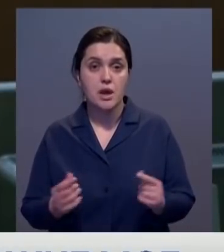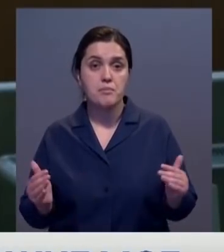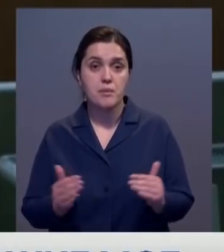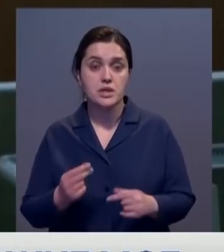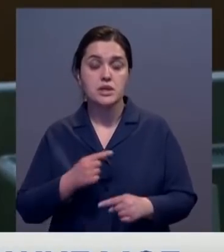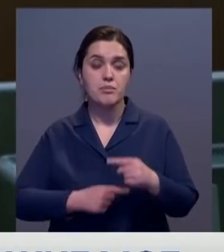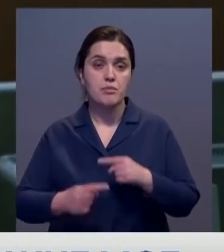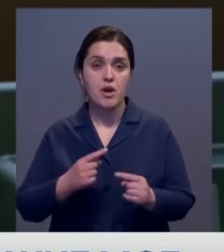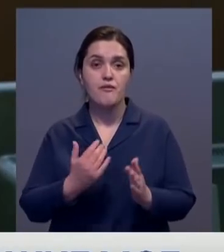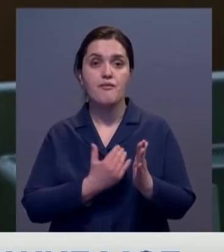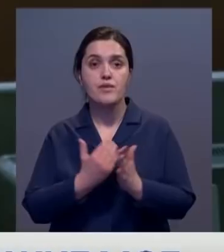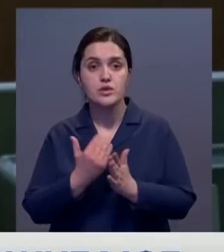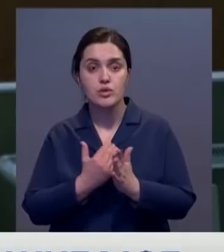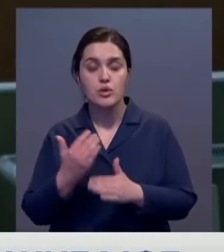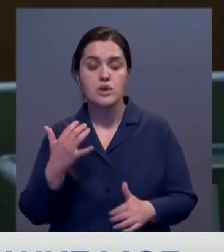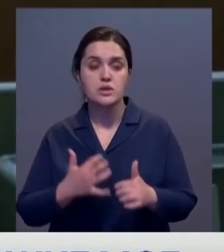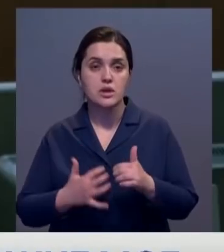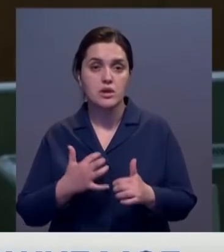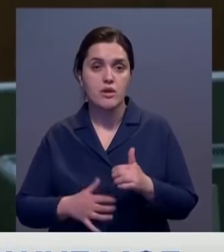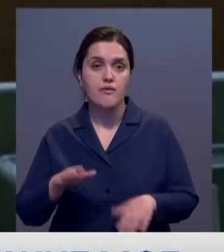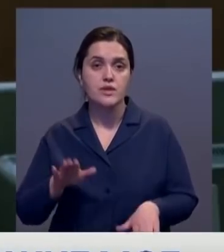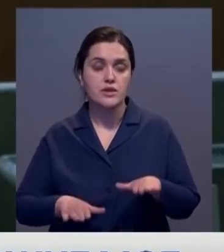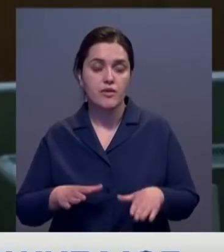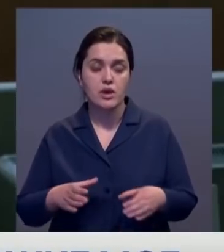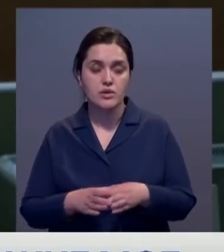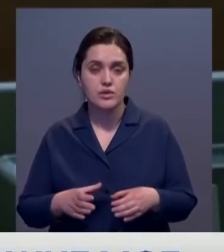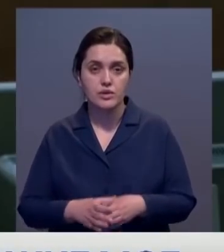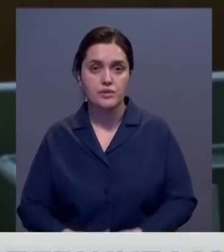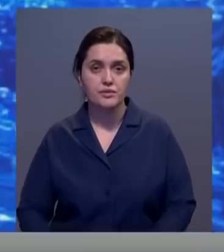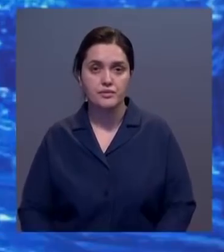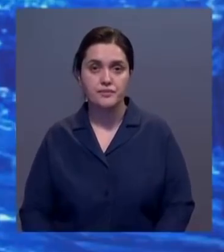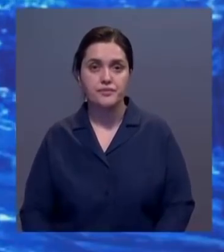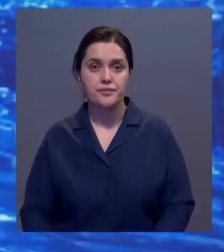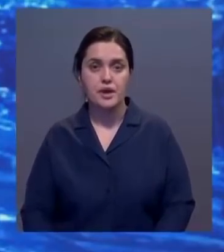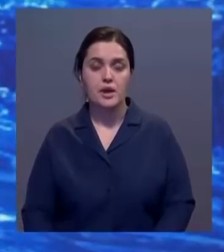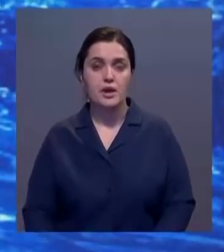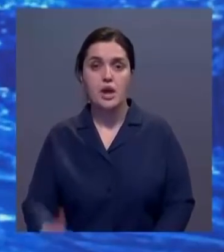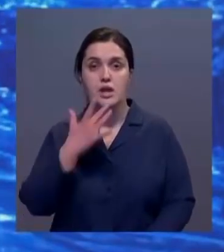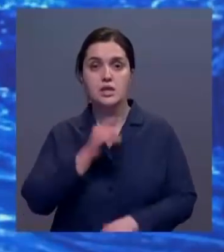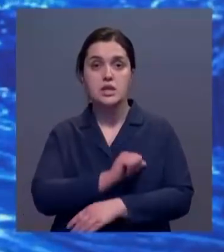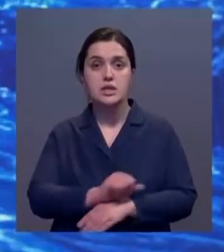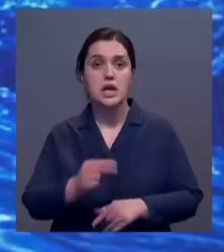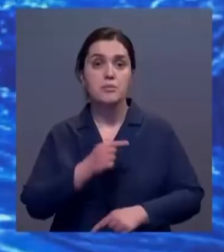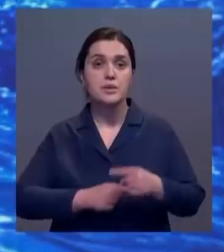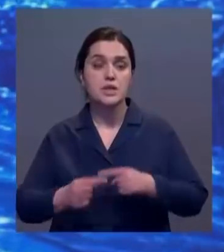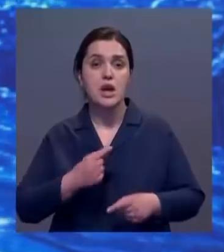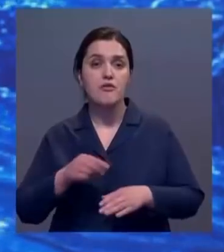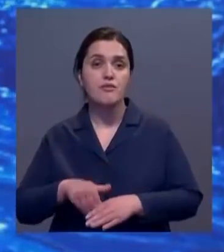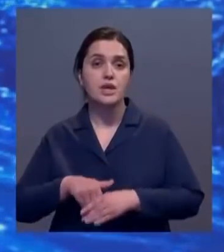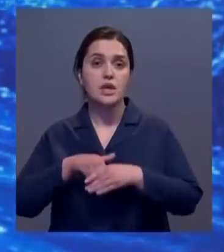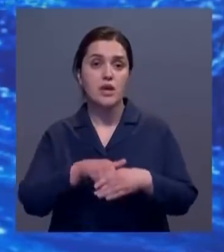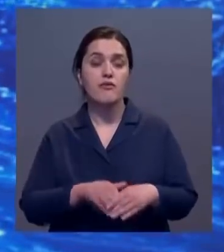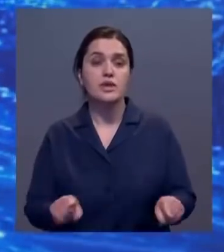бизнеса в более высокую среднюю весовую категорию. Между тем иностранные бизнесмены активно